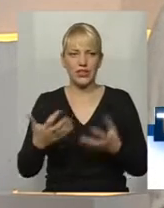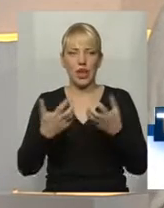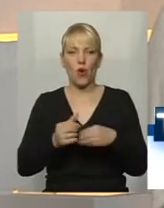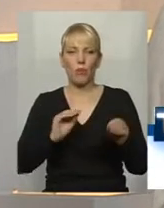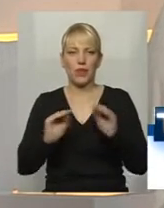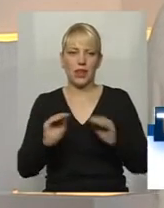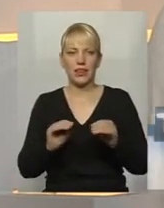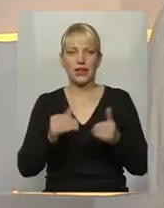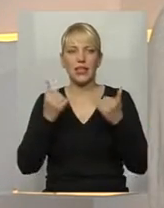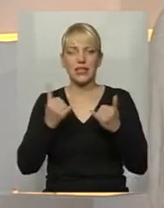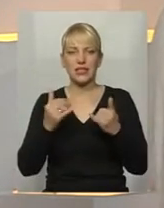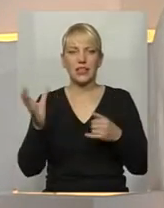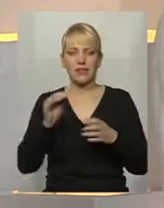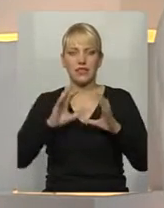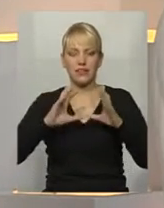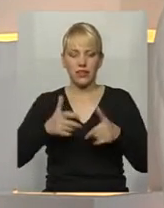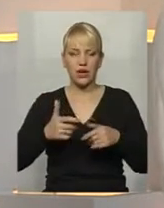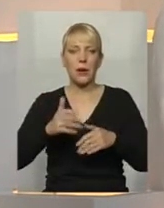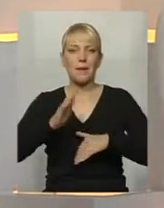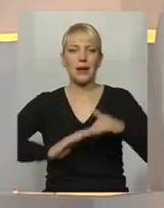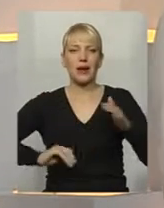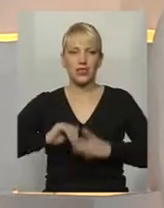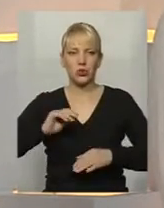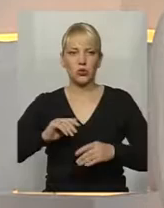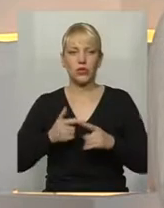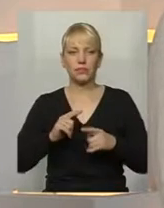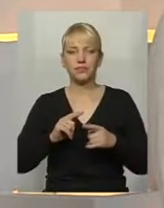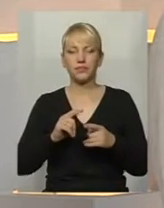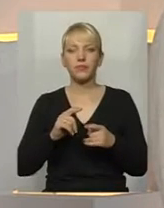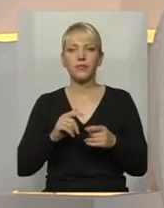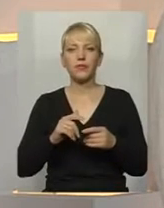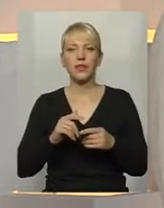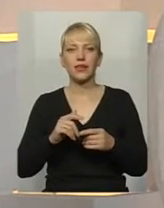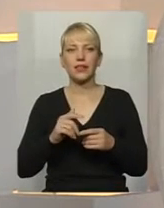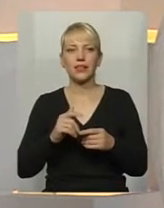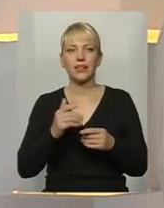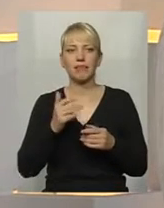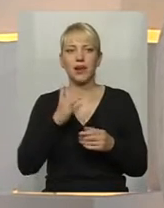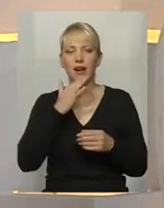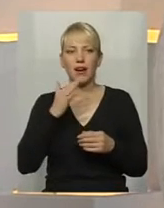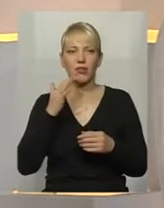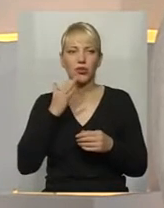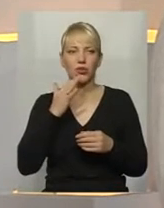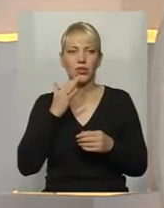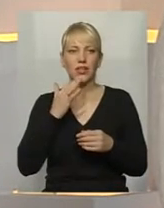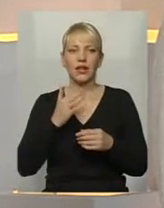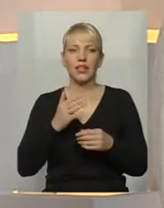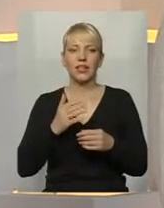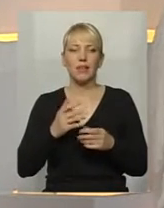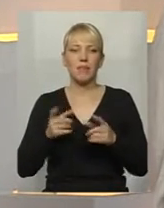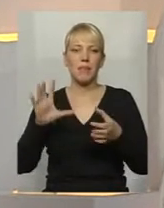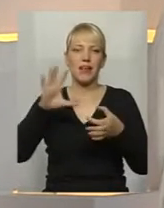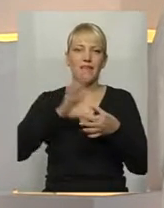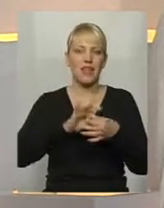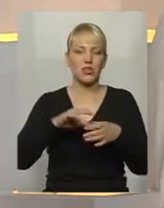Зараз у світу практикується дуже багато відносно тих приладів. Практикується дуже багато прив'язка до